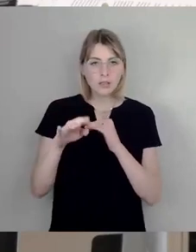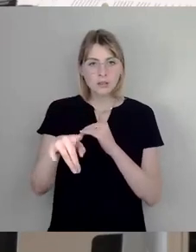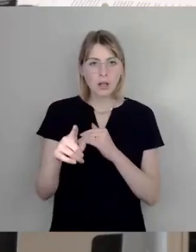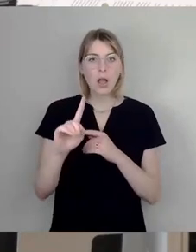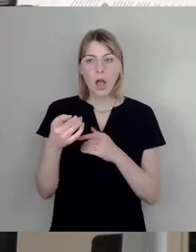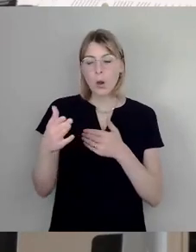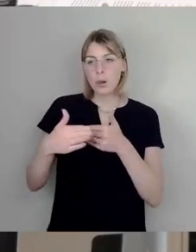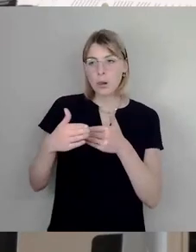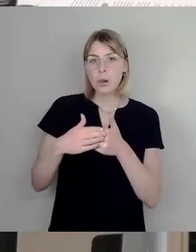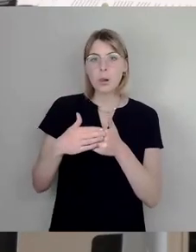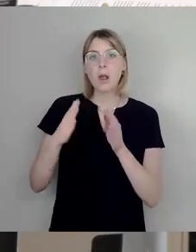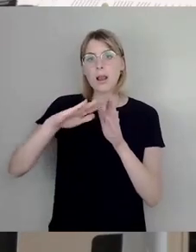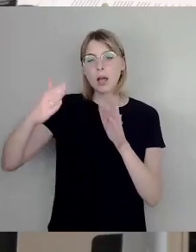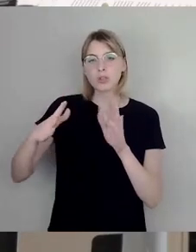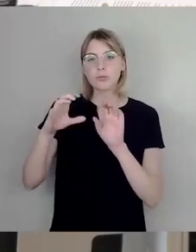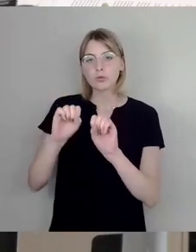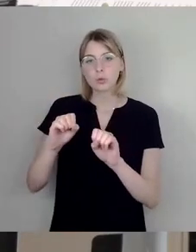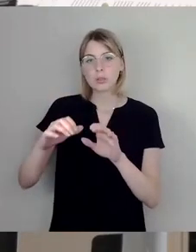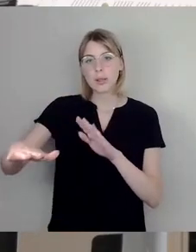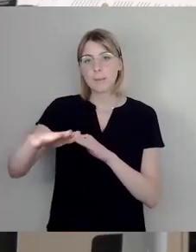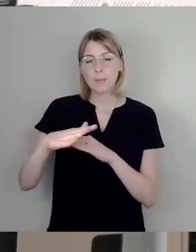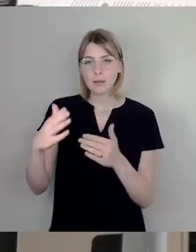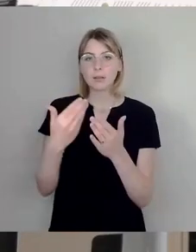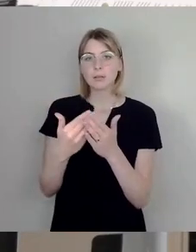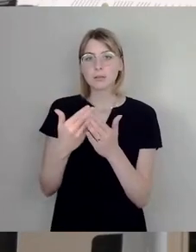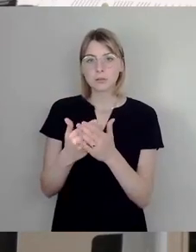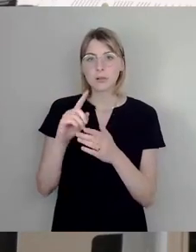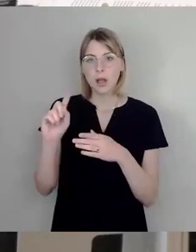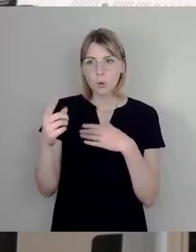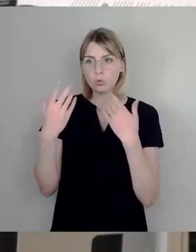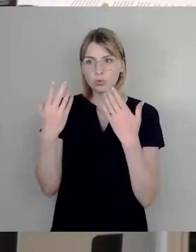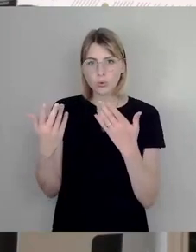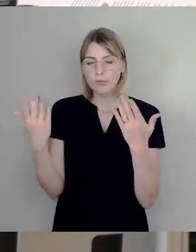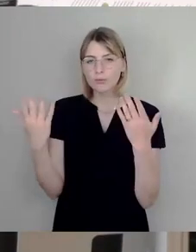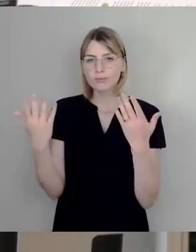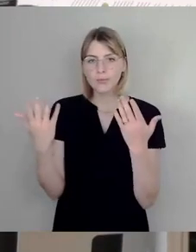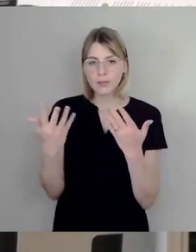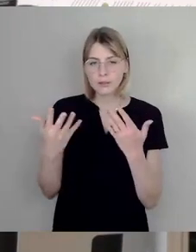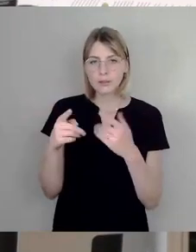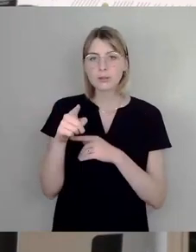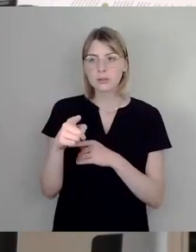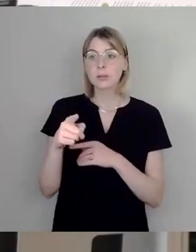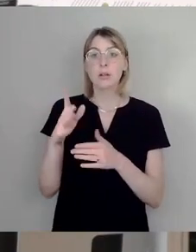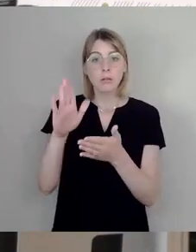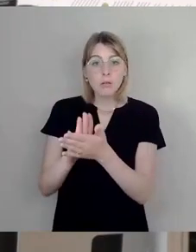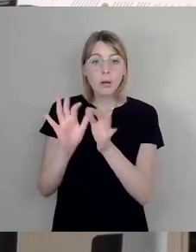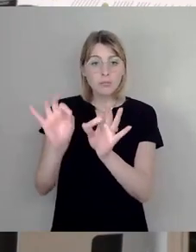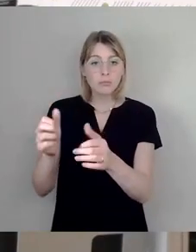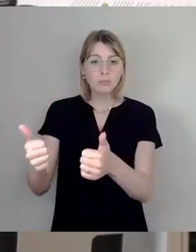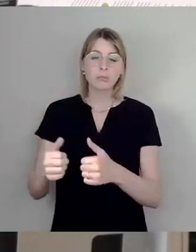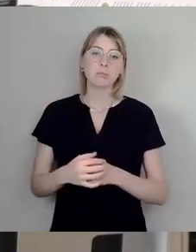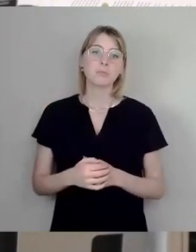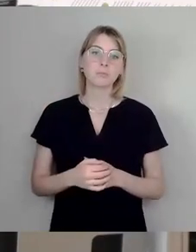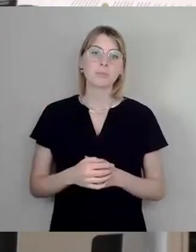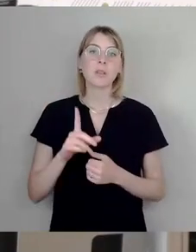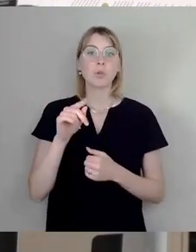Landschaftsschutzgebieten schließen sie an und von der Seite her ist es sogar so dann, also dass da an der Stelle es wirklich funktioniert und das soll doch das, was